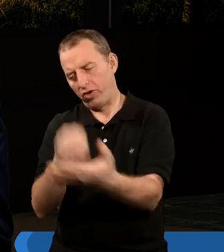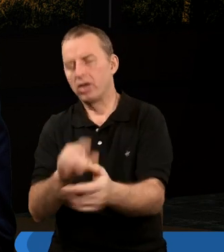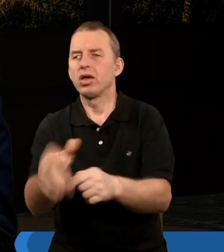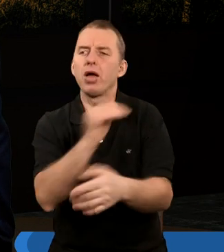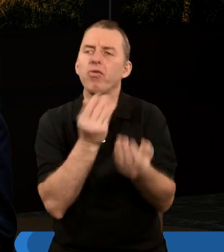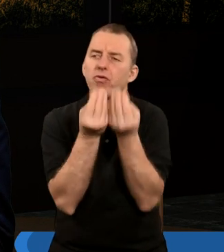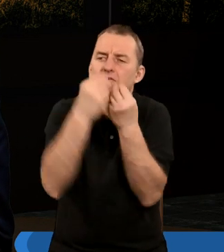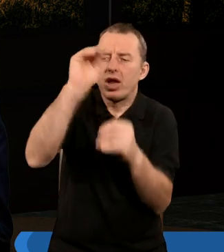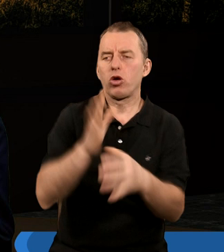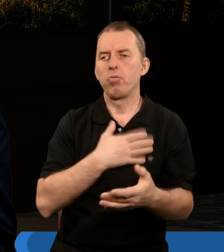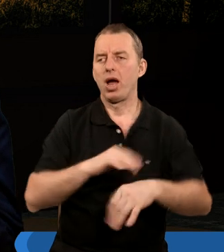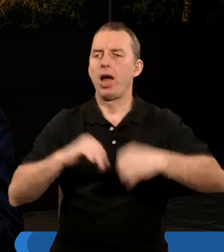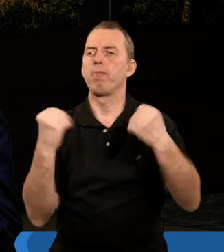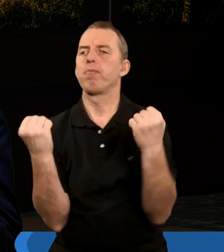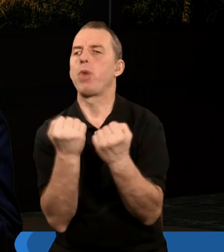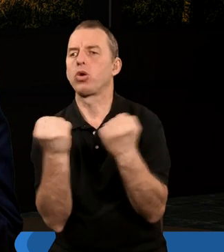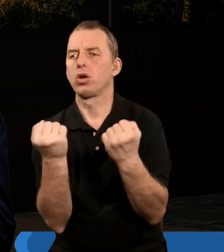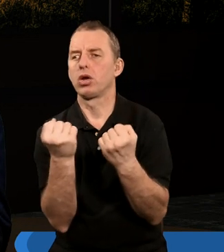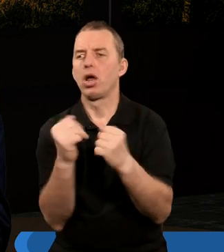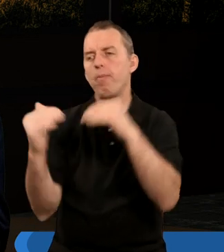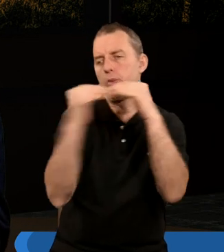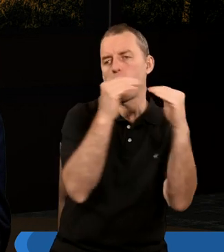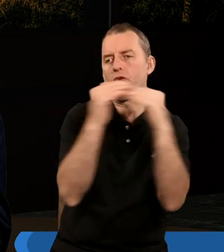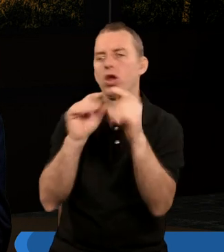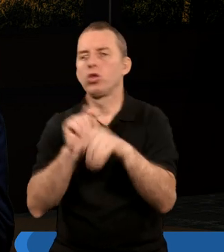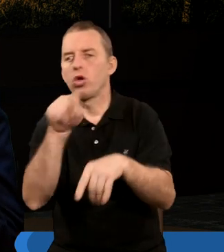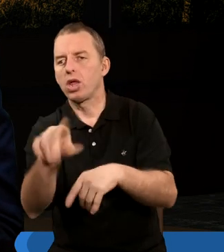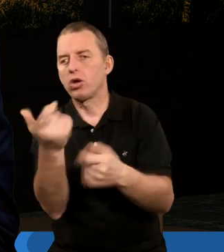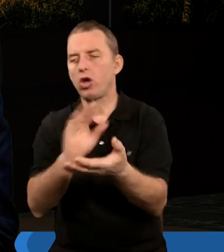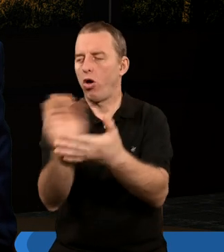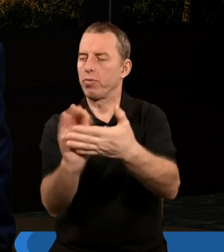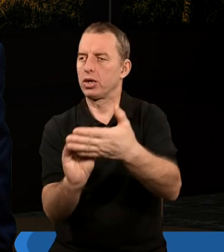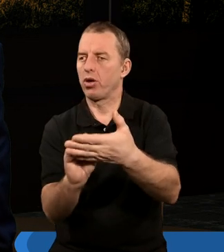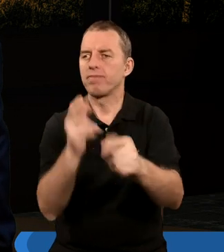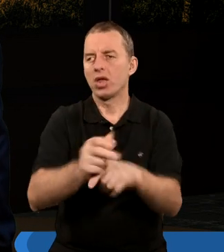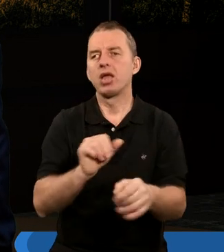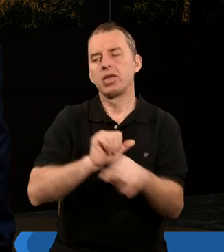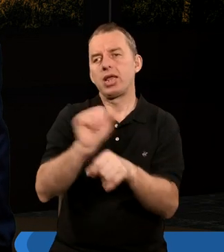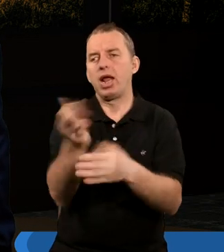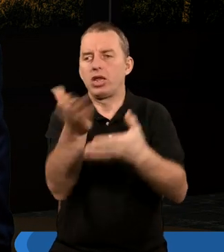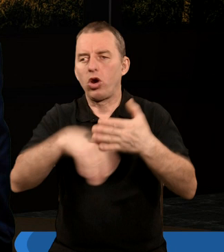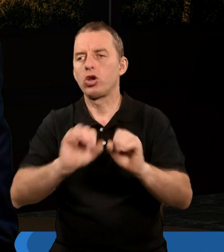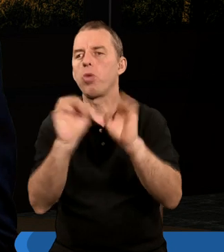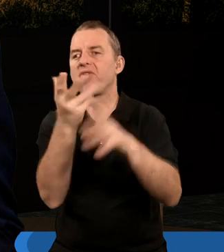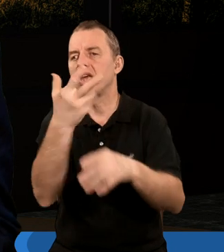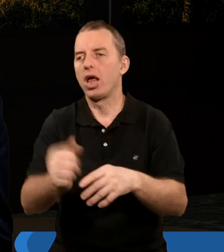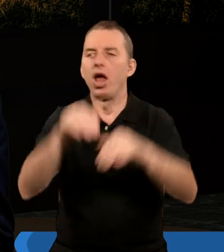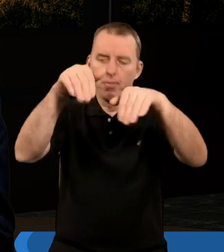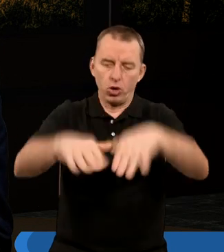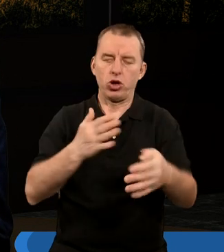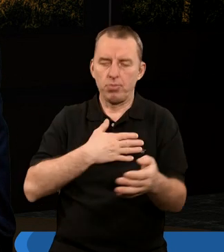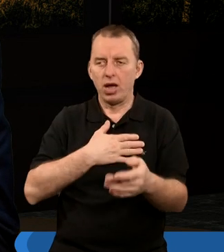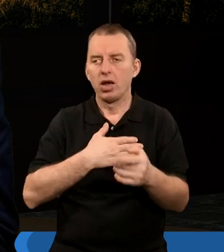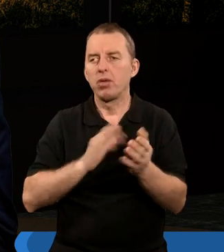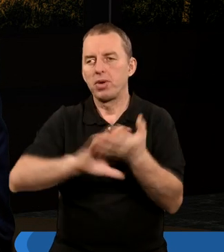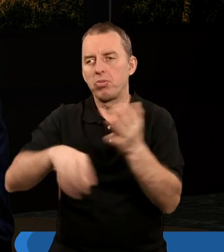jaką wielką moc porównaną do tego, co opisuje XI rozdział Księgi Apokalipsy może mieć